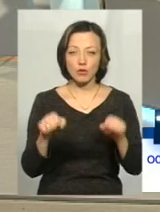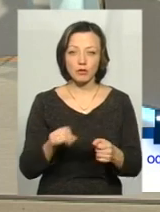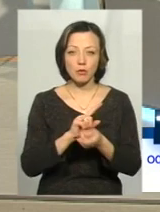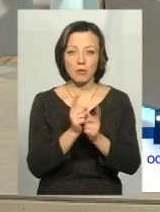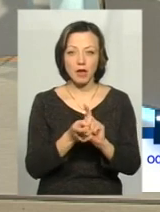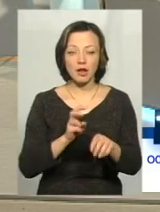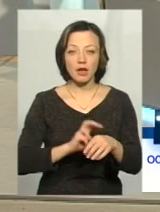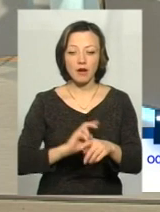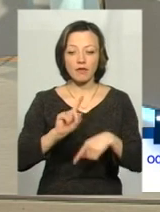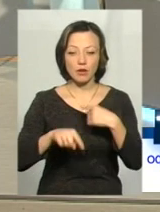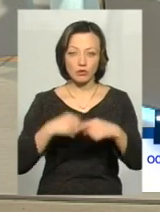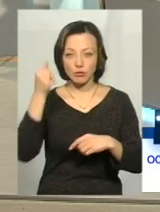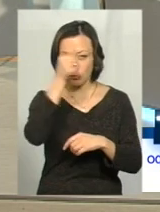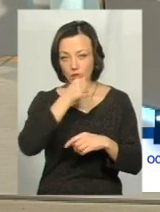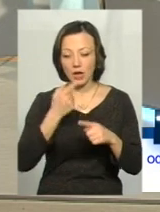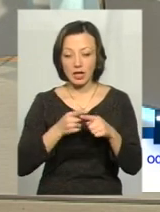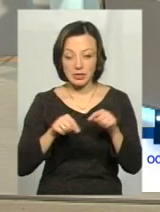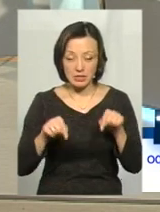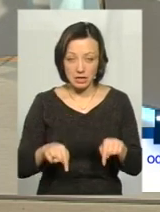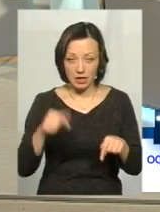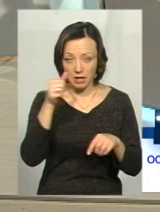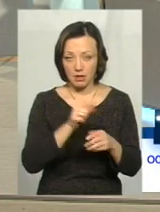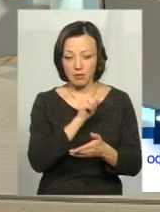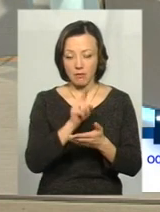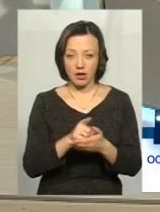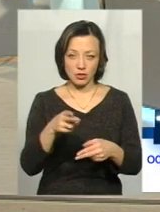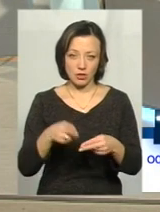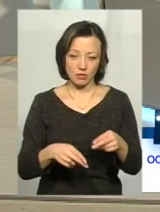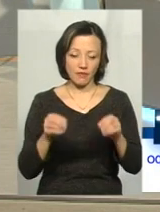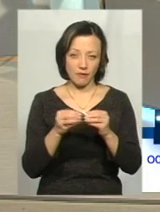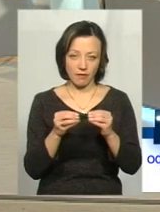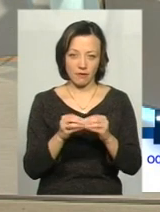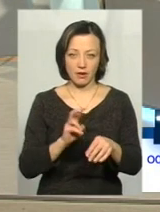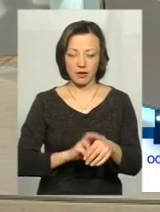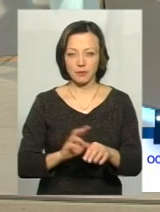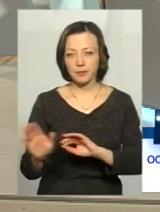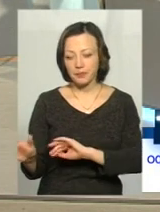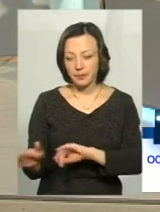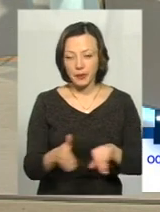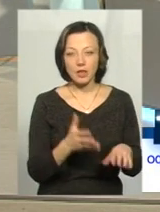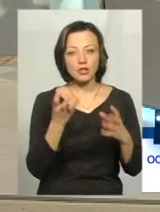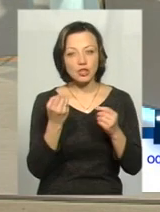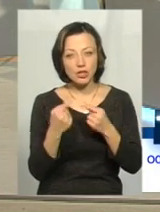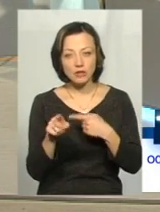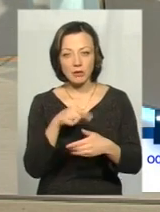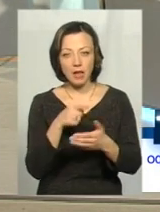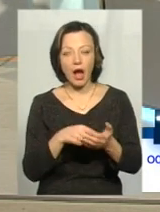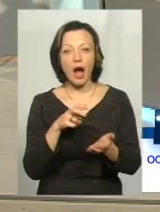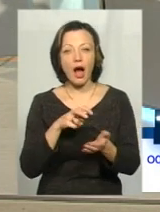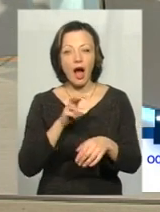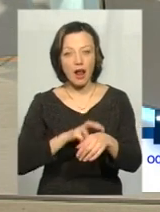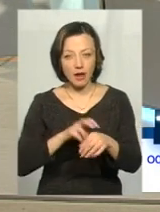лікаря, однак в наступному році, а цей рік вас має обслуговувати вже цей лікар. А є ще друга сторона цього питання. А лікар